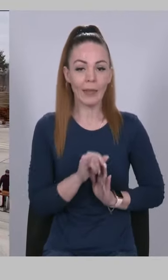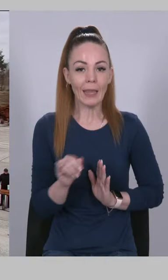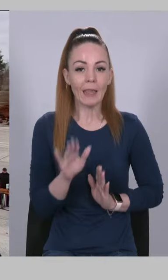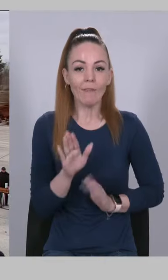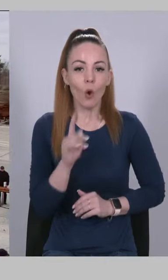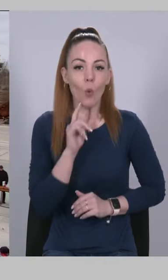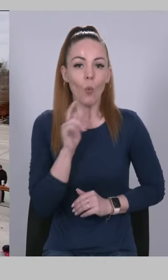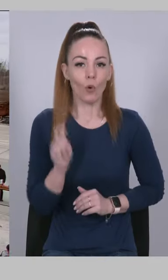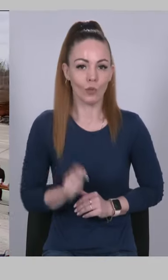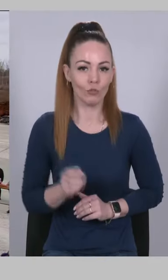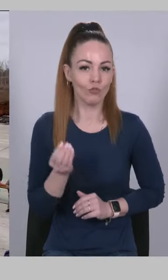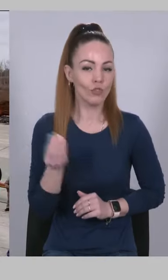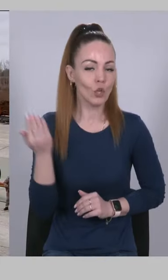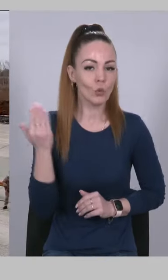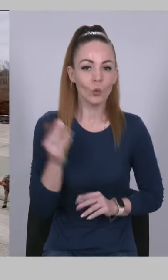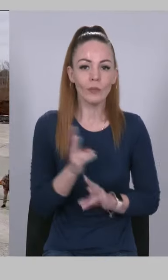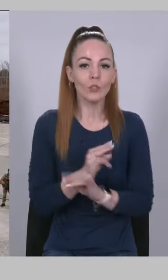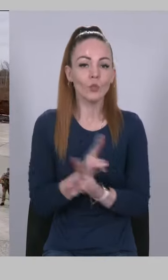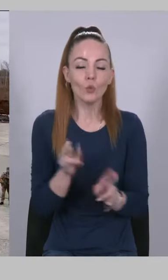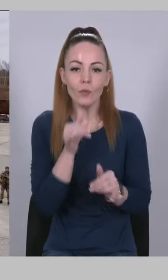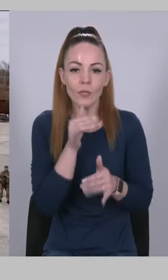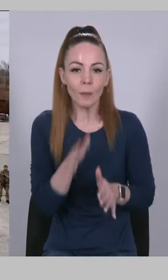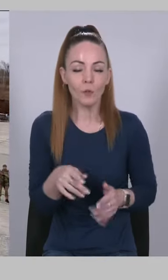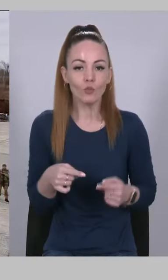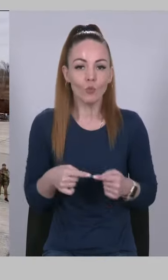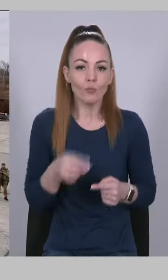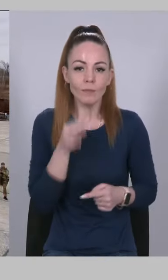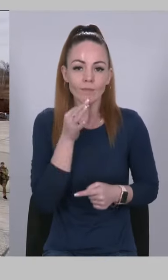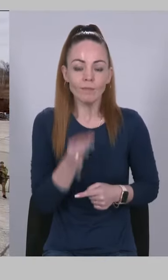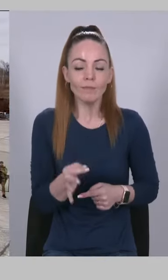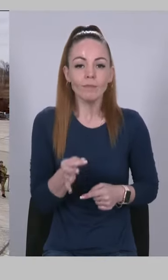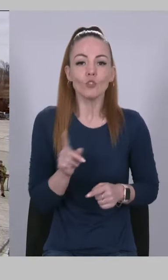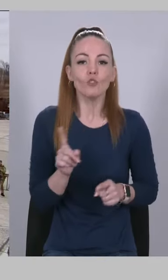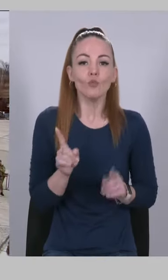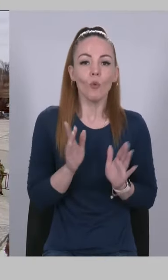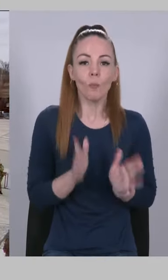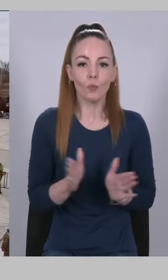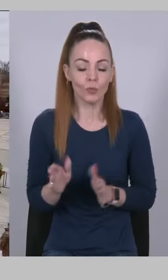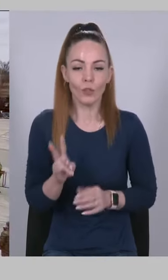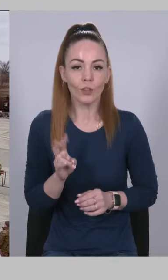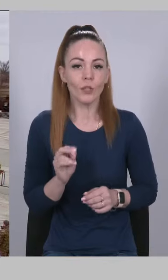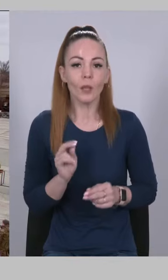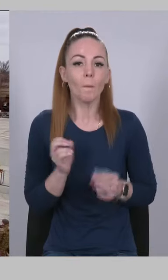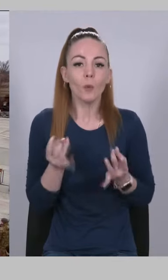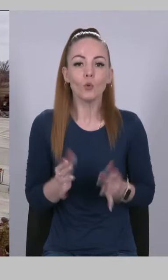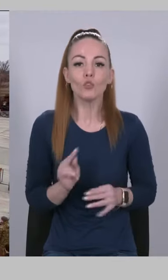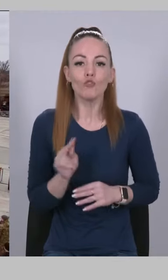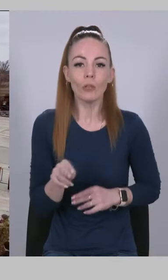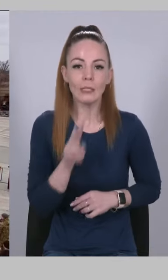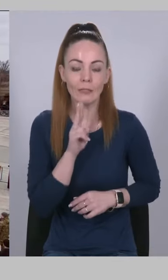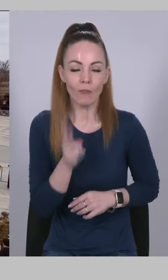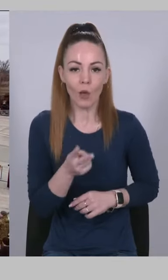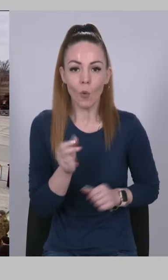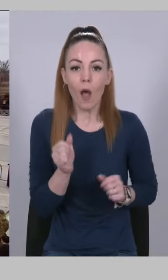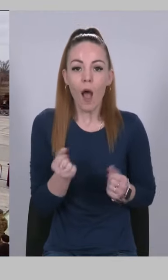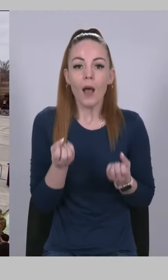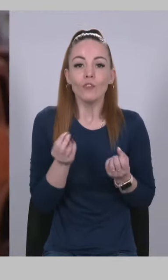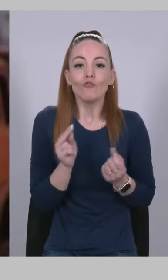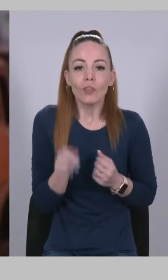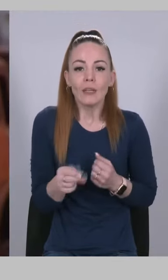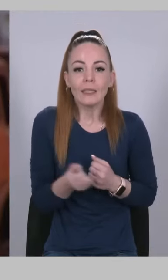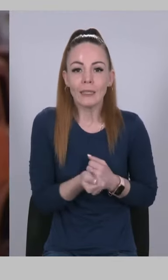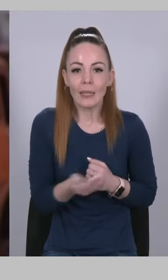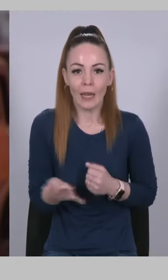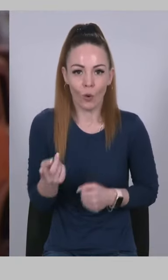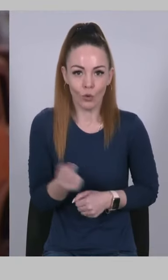Україну тоді ще ніхто не міг точно знати, що ж буде Не просто через два роки, а через кілька